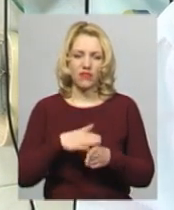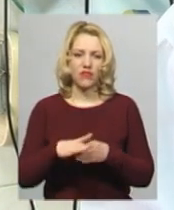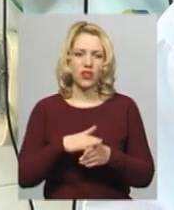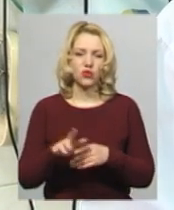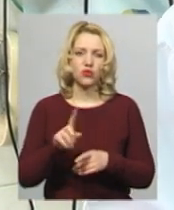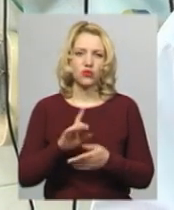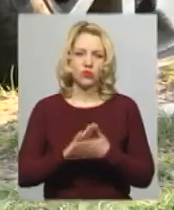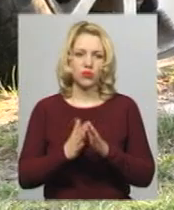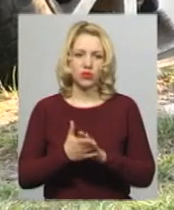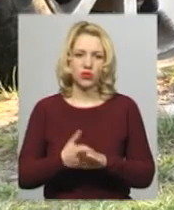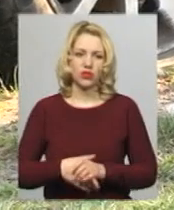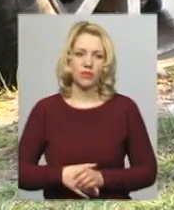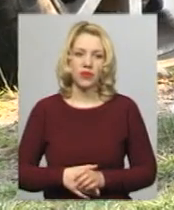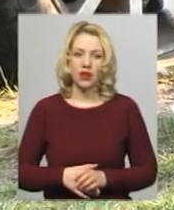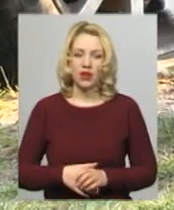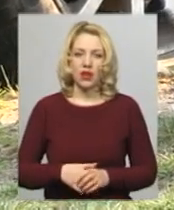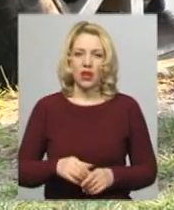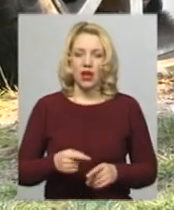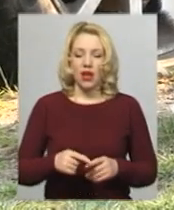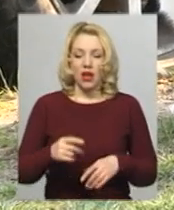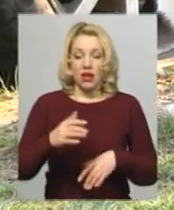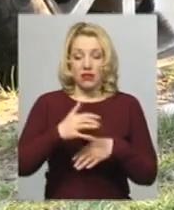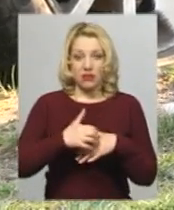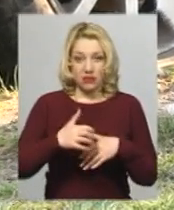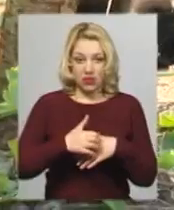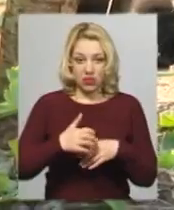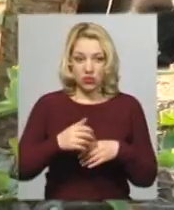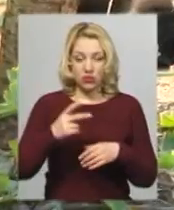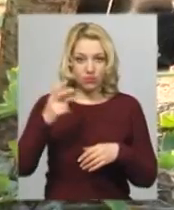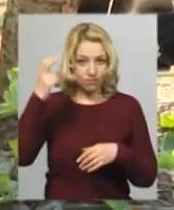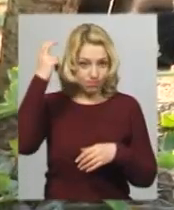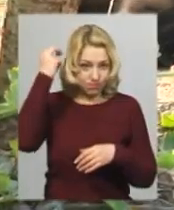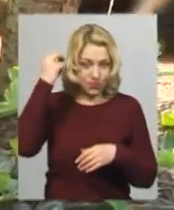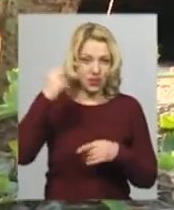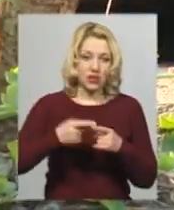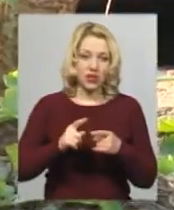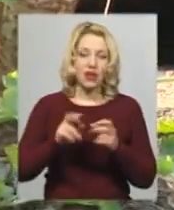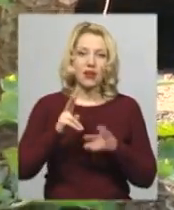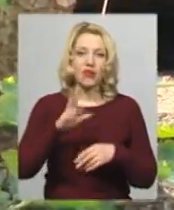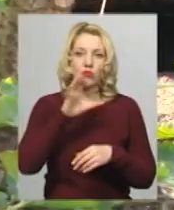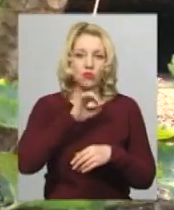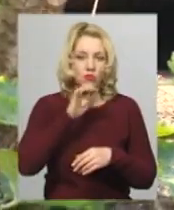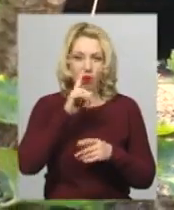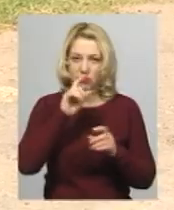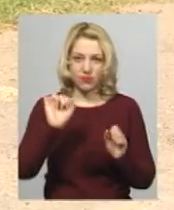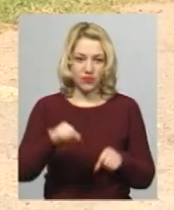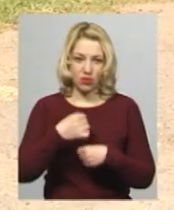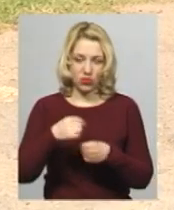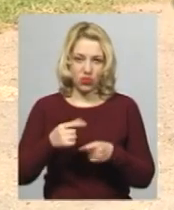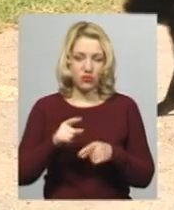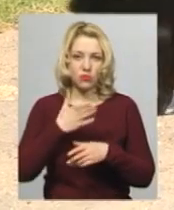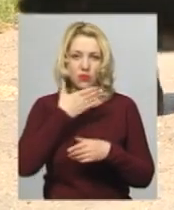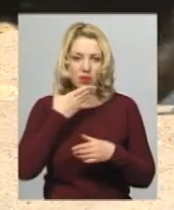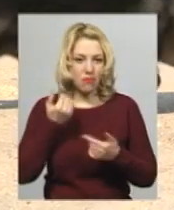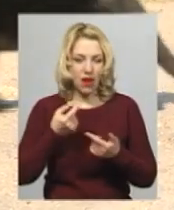що положено. Позначити стерилізовану кішку, як це роблять з собаками, чіпляючи відповідний чіп на вухо, неможливо, бо немає